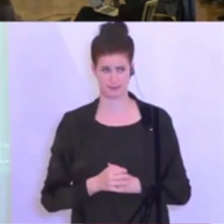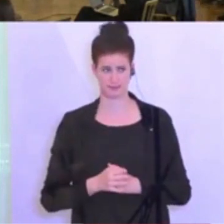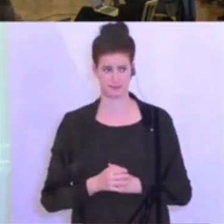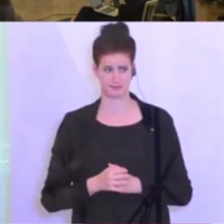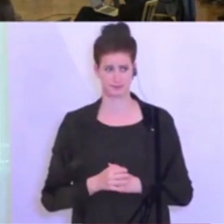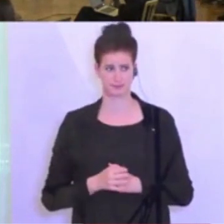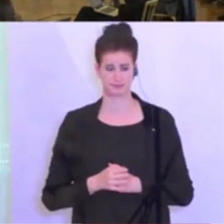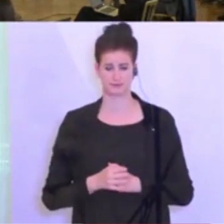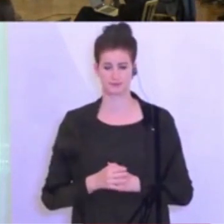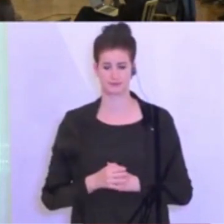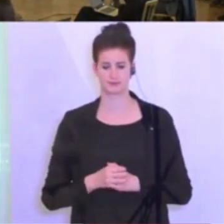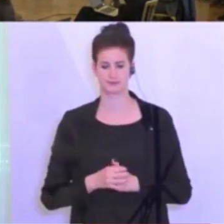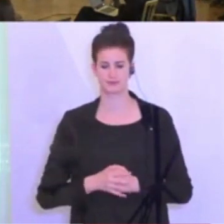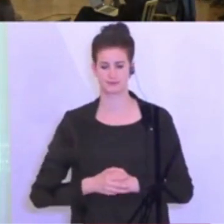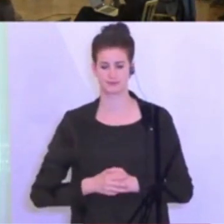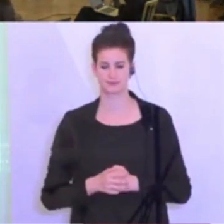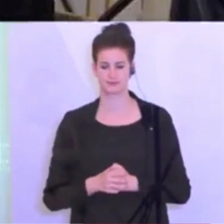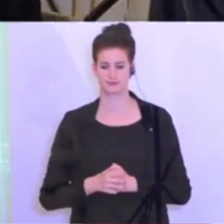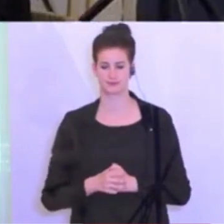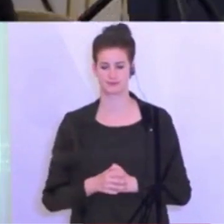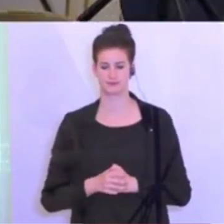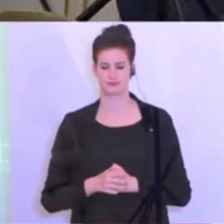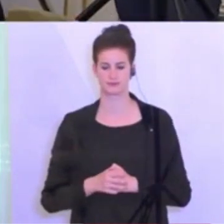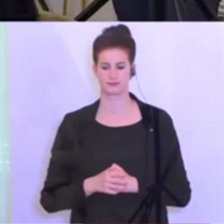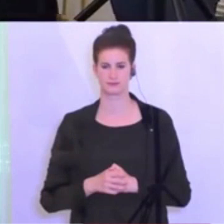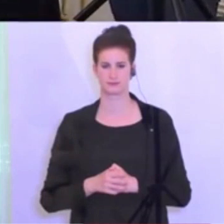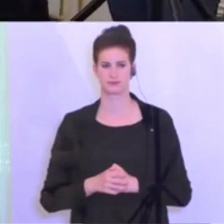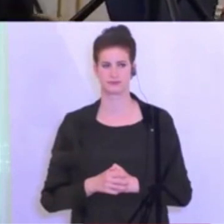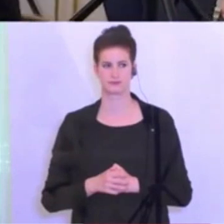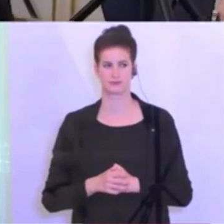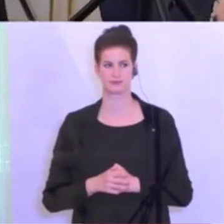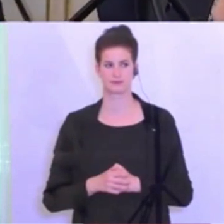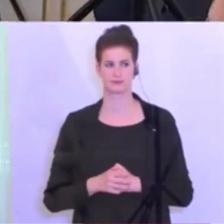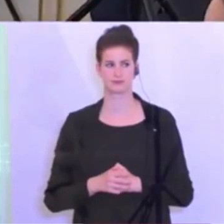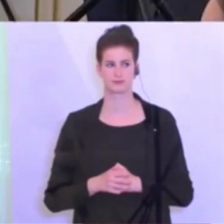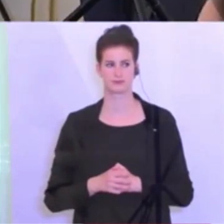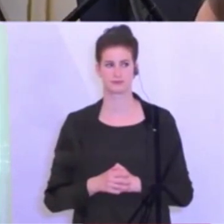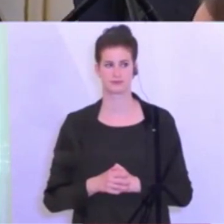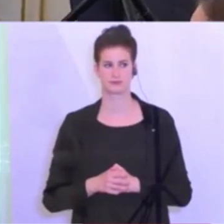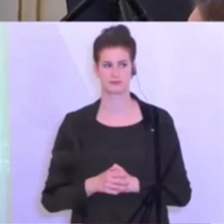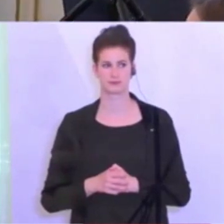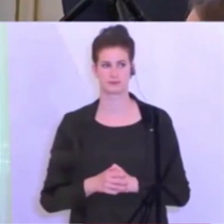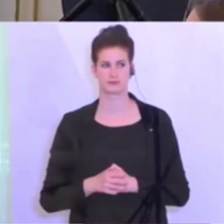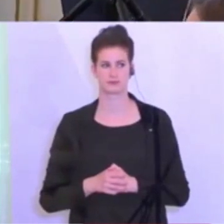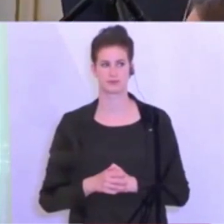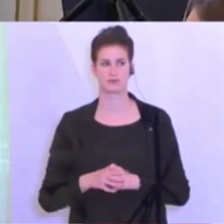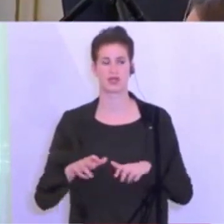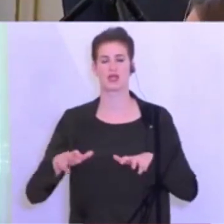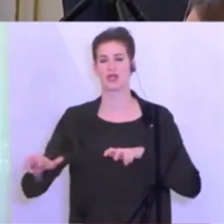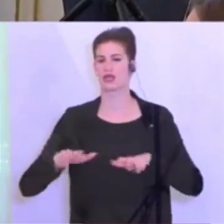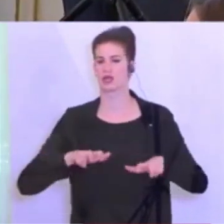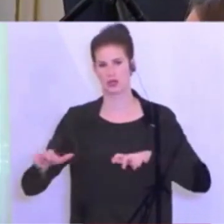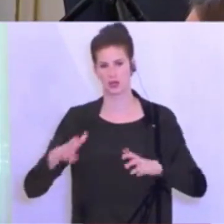generell, die Regierung hat verständlicherweise erst zweieinhalb Monate den Österreichern eingehämmert, die vier Kardinaldugenden,